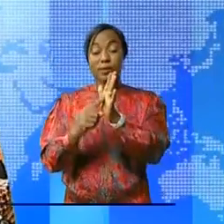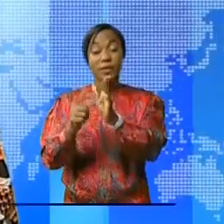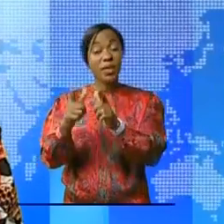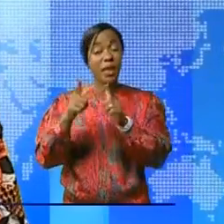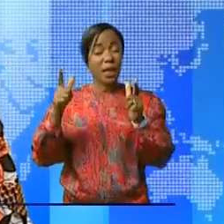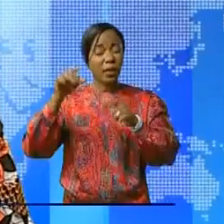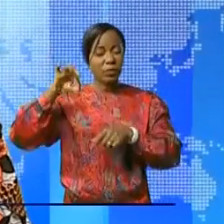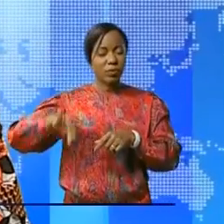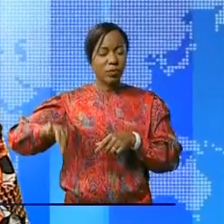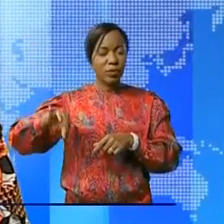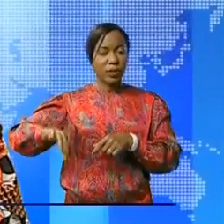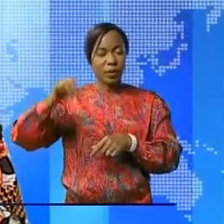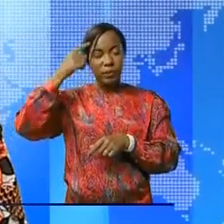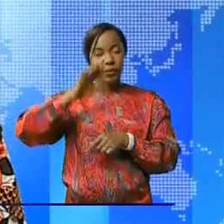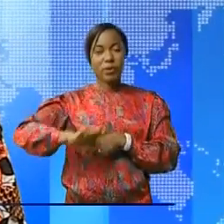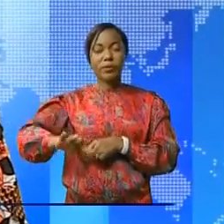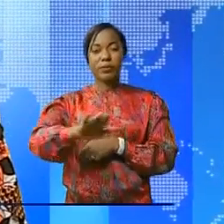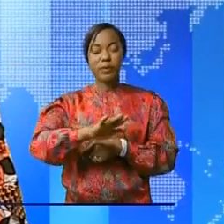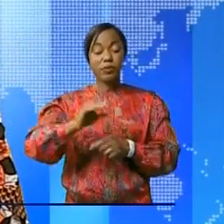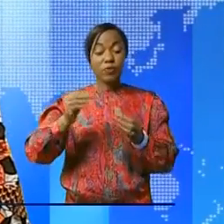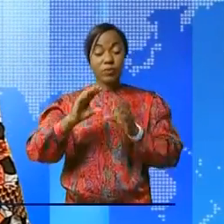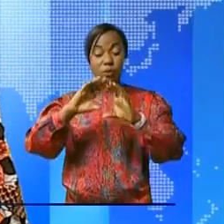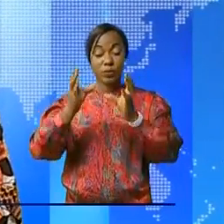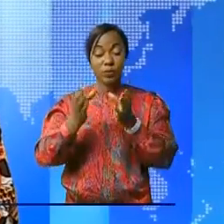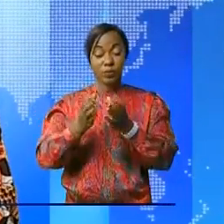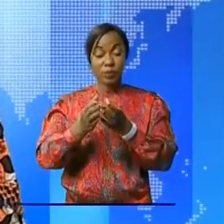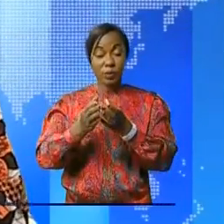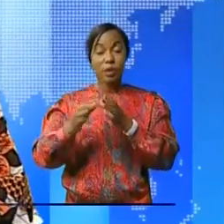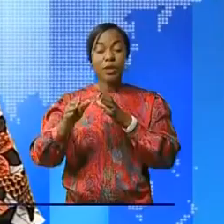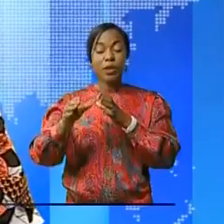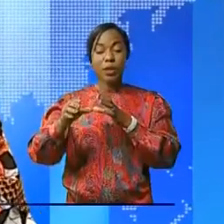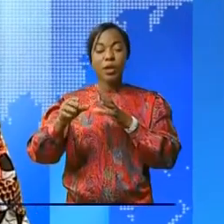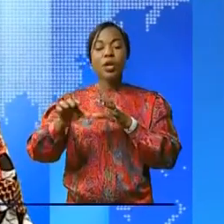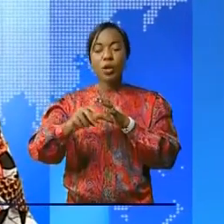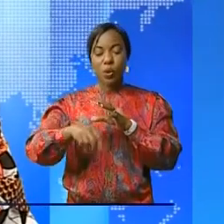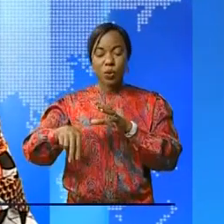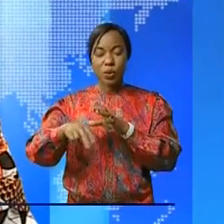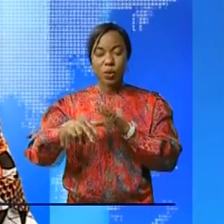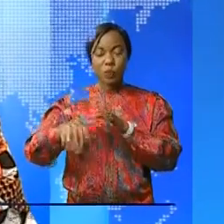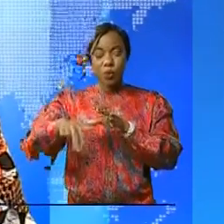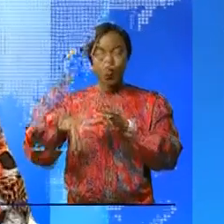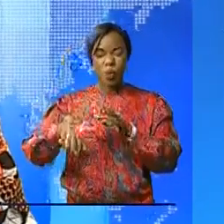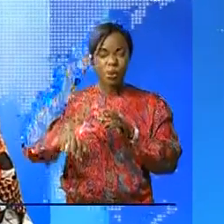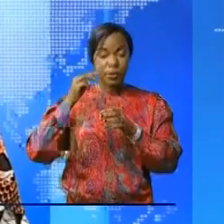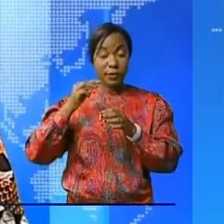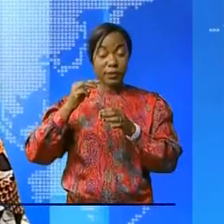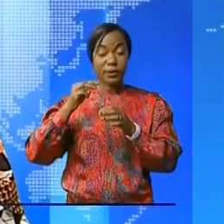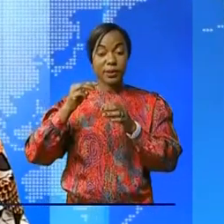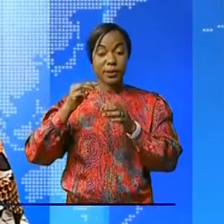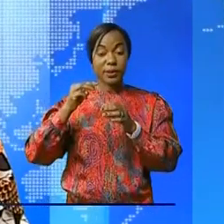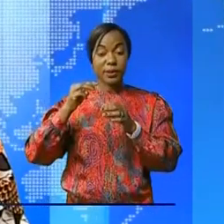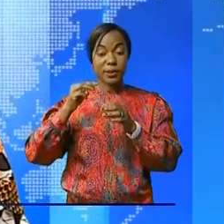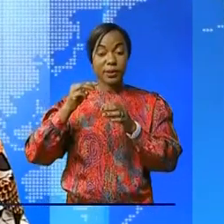intérêt pour le pays et les communautés locales. Le ministre de l'Industrie, Julien Paloukou, l'a démontré lors de son